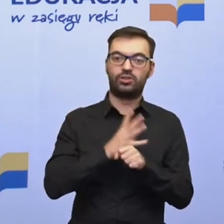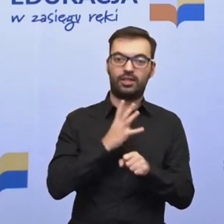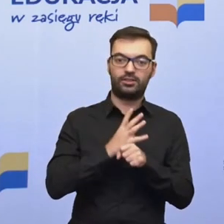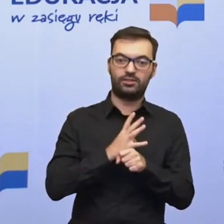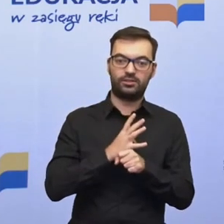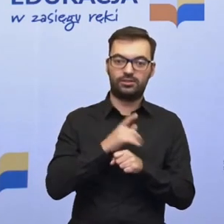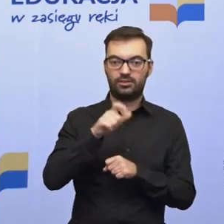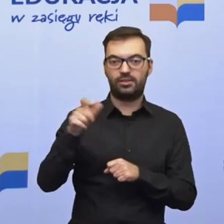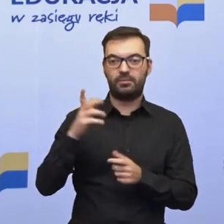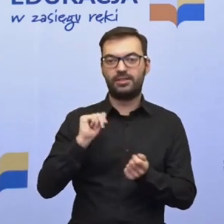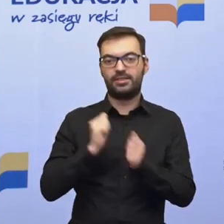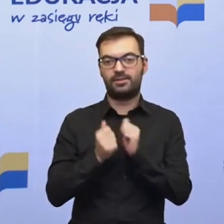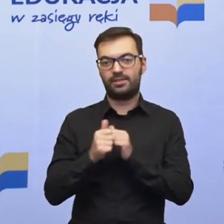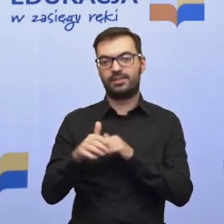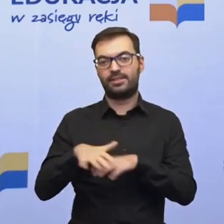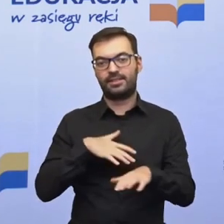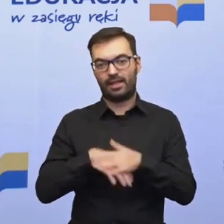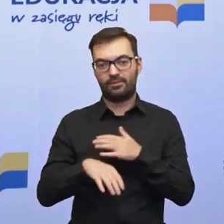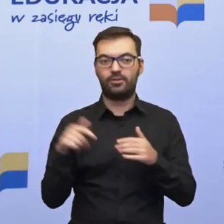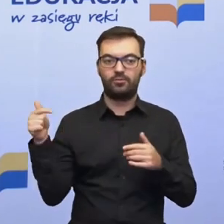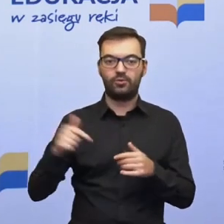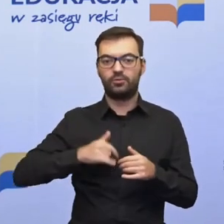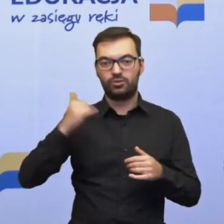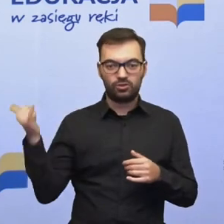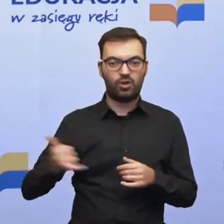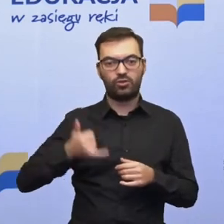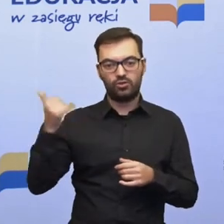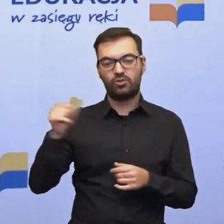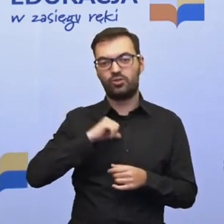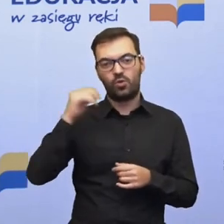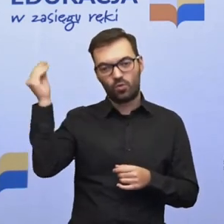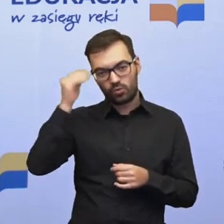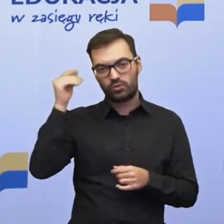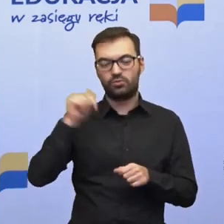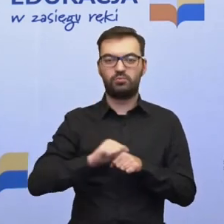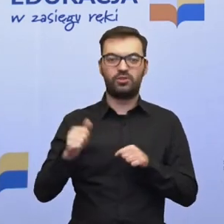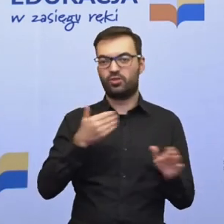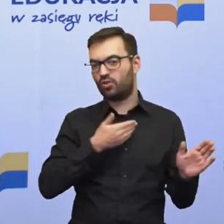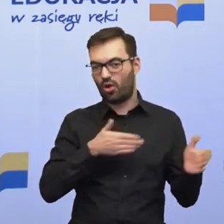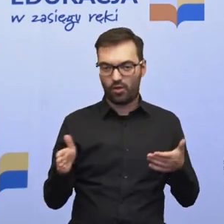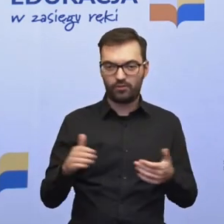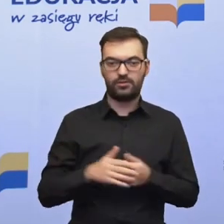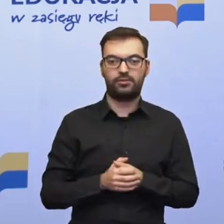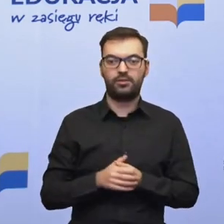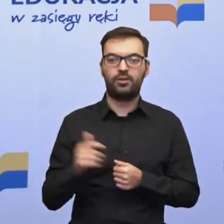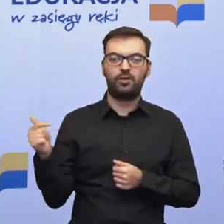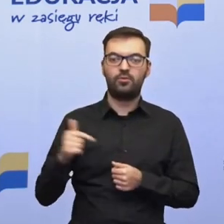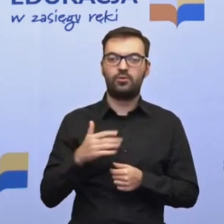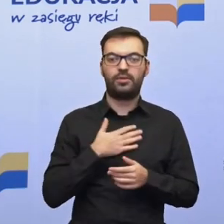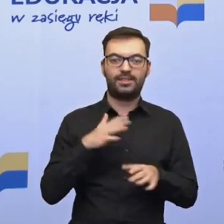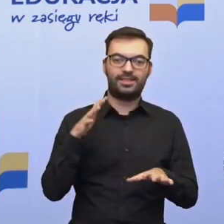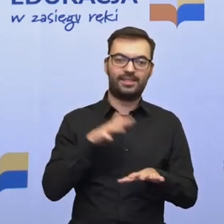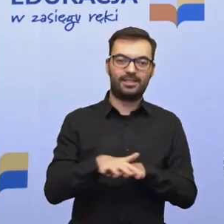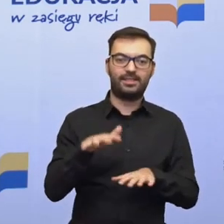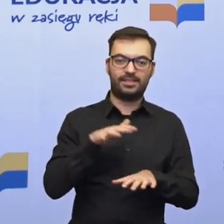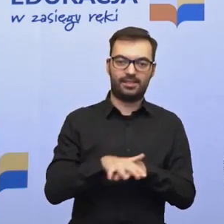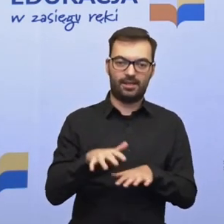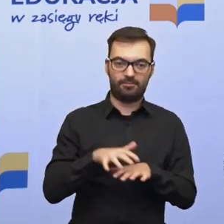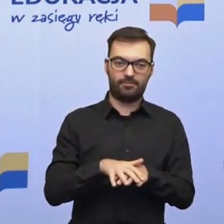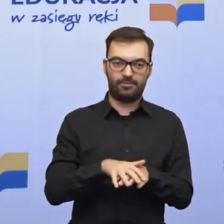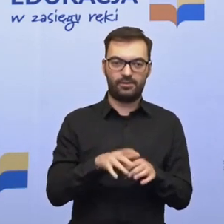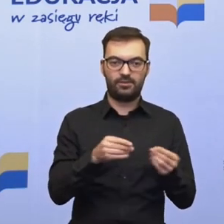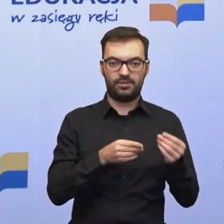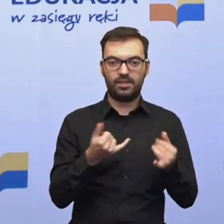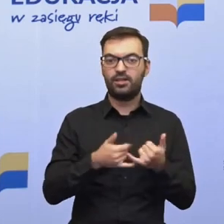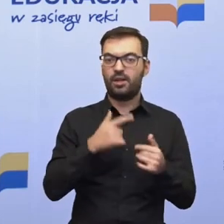będzie zmieniało zawody. Więc musimy być do tego ciągłego uczenia się przygotowani, a także musimy mieć systemy, które będą potwierdzały